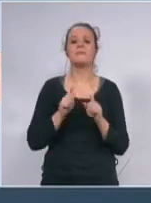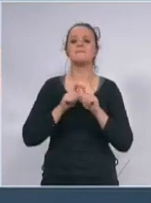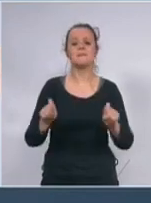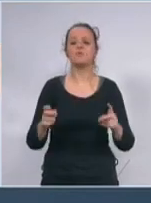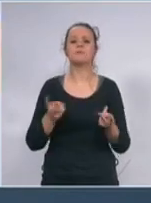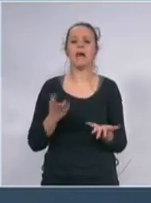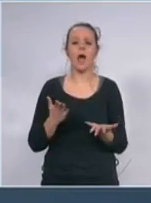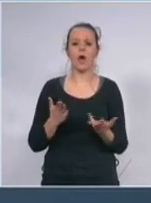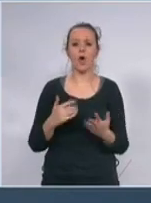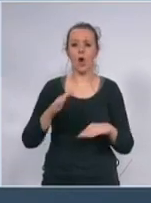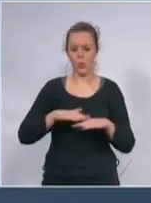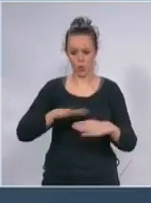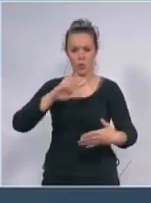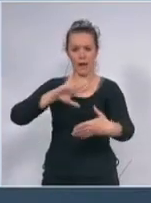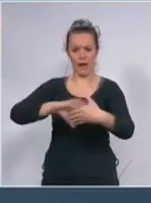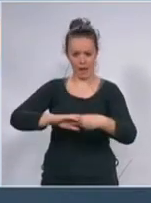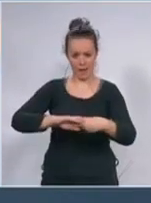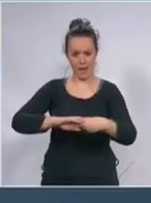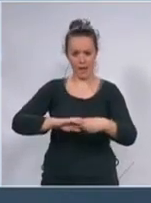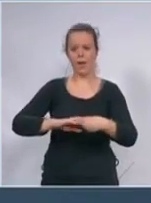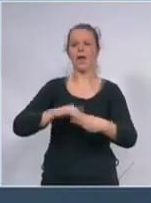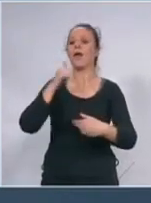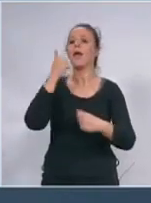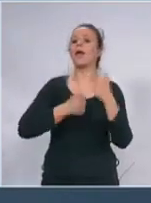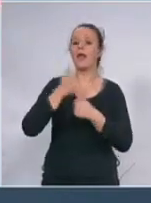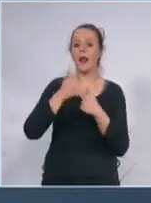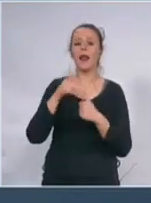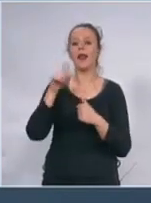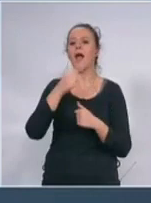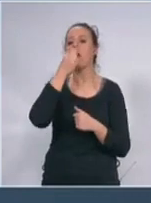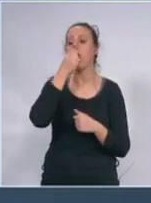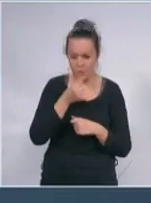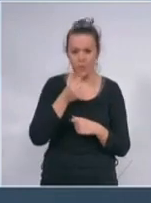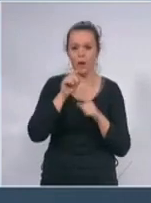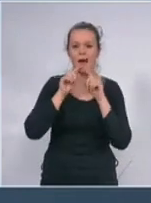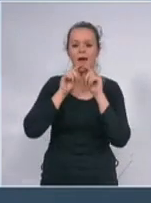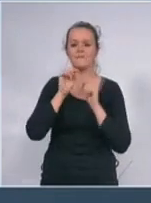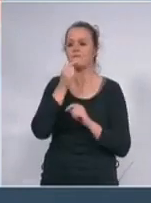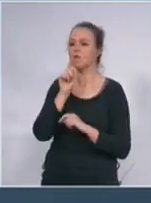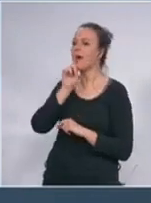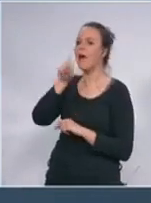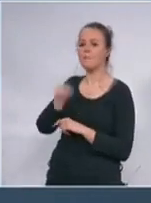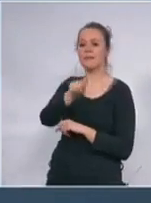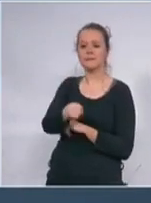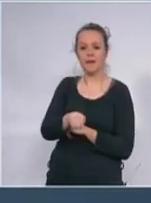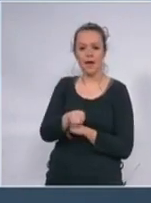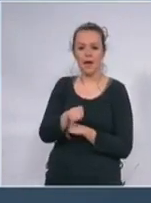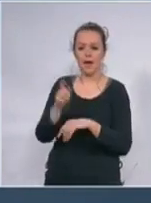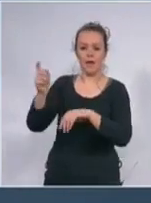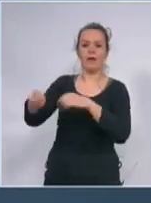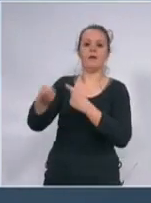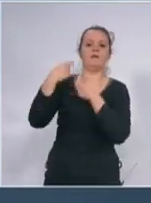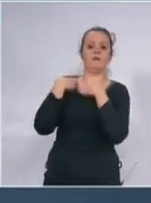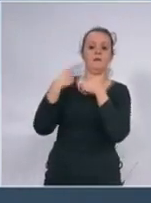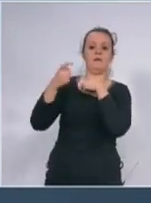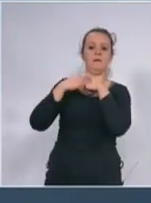ruku ili kapljicom odnosno time što će neko da kine ili ne znam već kako se to kaže nije ni važno